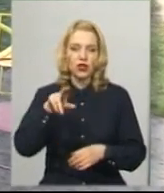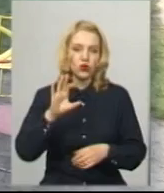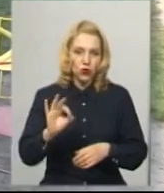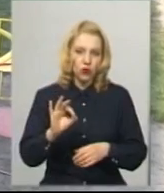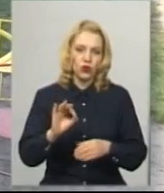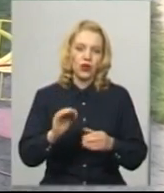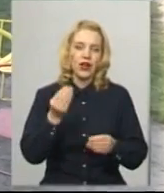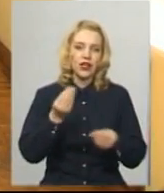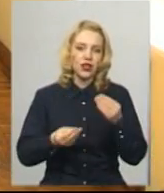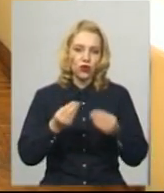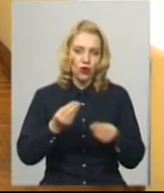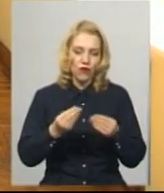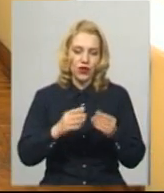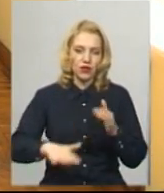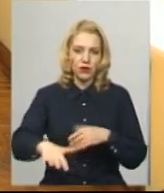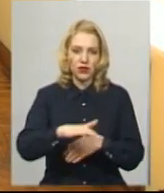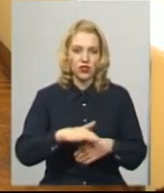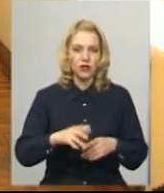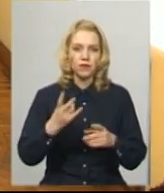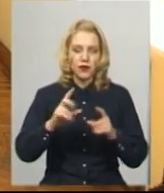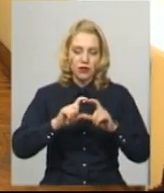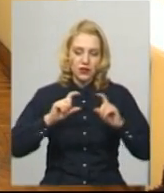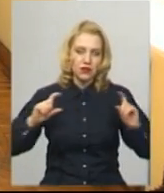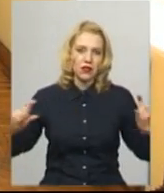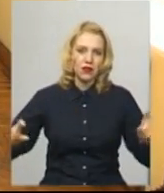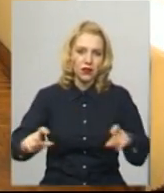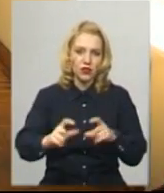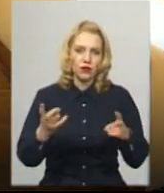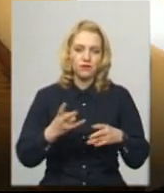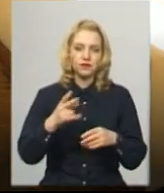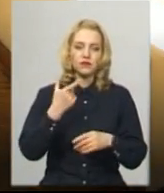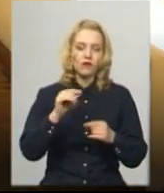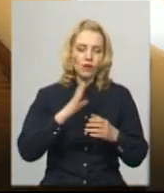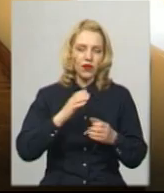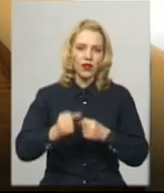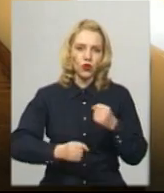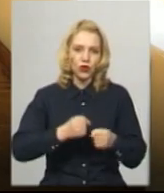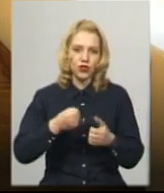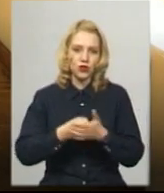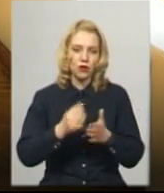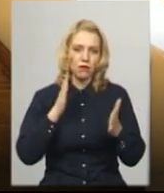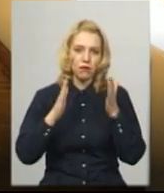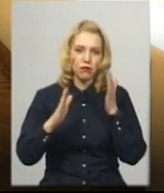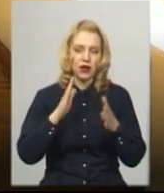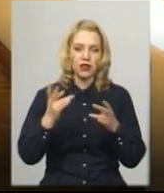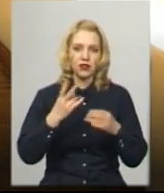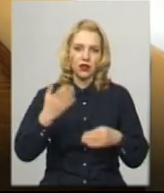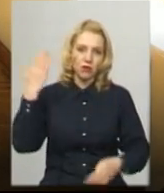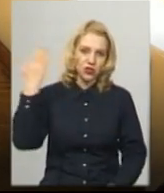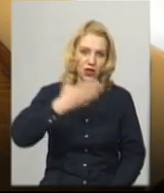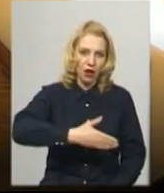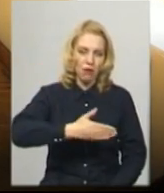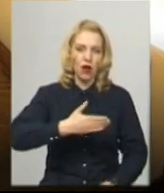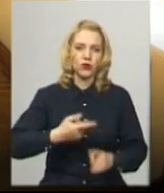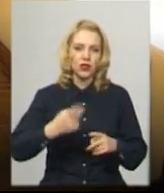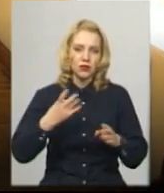відпочинку обласного центру. Сигнальні стрічки, де є доїзд до майданчиків, до парків, скверів, закрити шлагбауми,